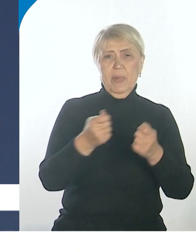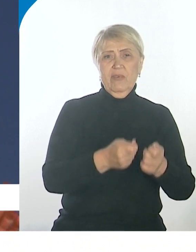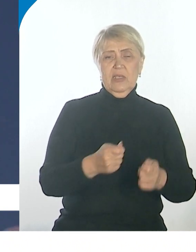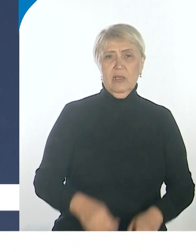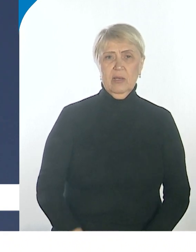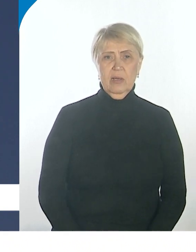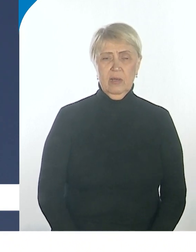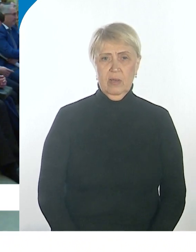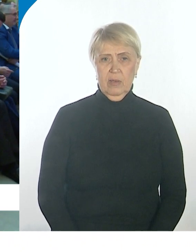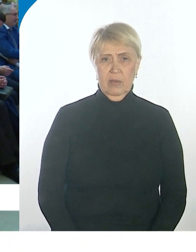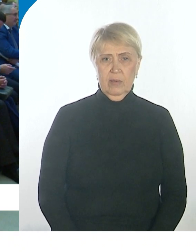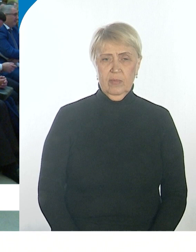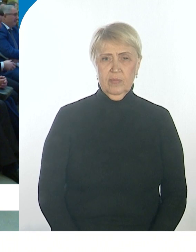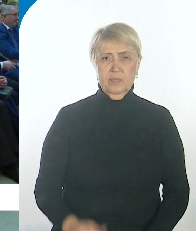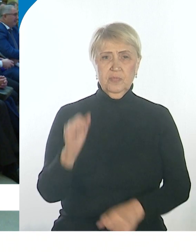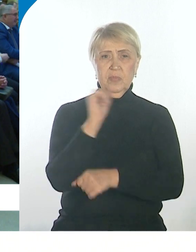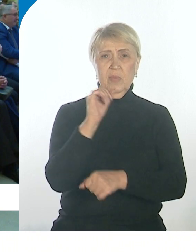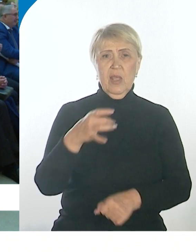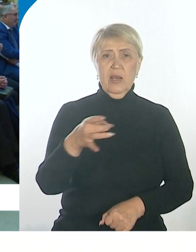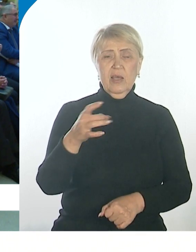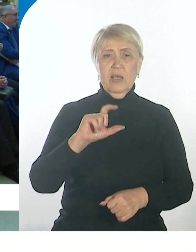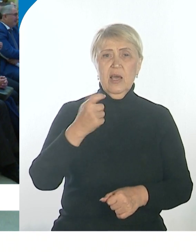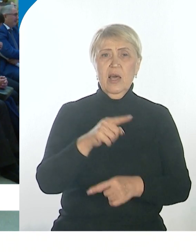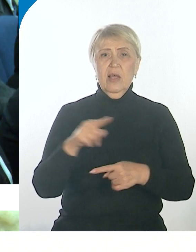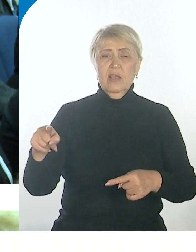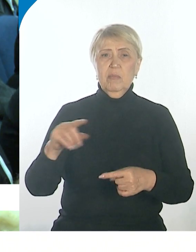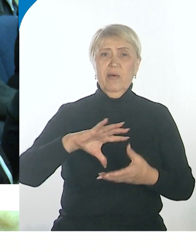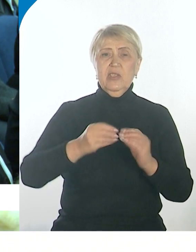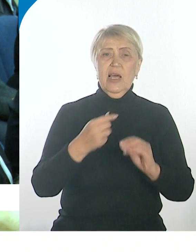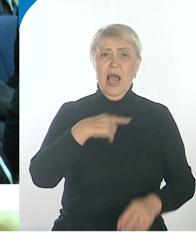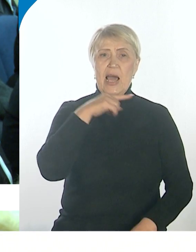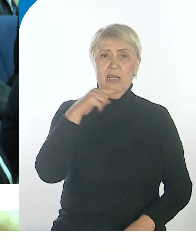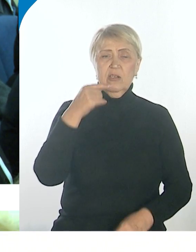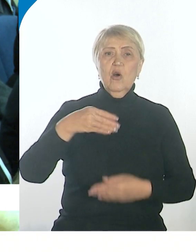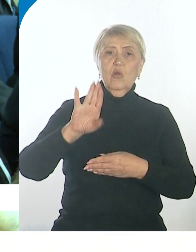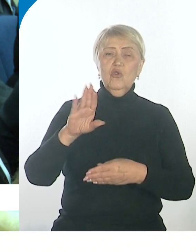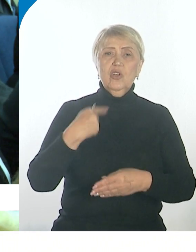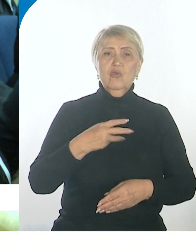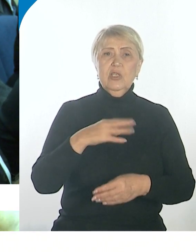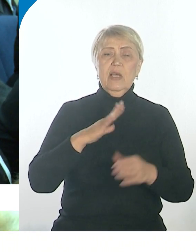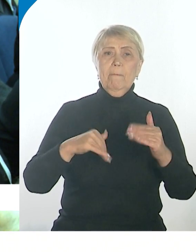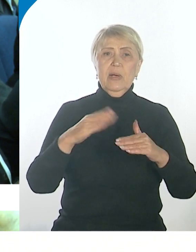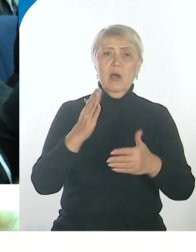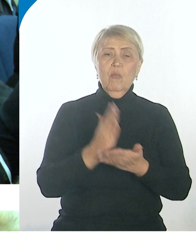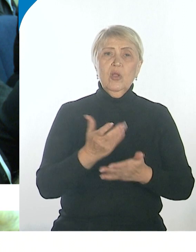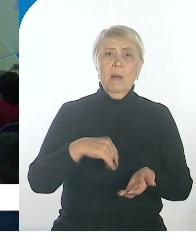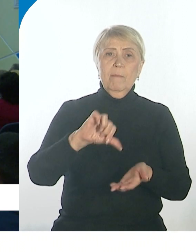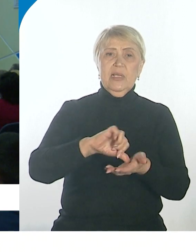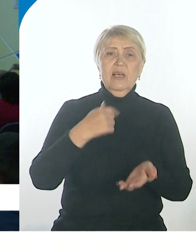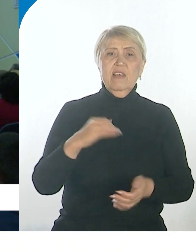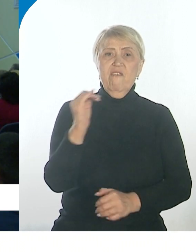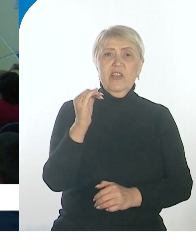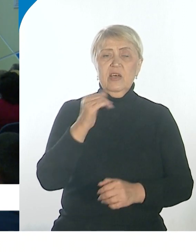Поэтому работаем. Победители регионального этапа всероссийского конкурса «Лучшая муниципальная практика» будут представлены в федеральную комиссию.